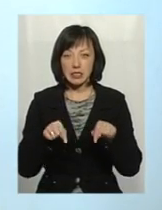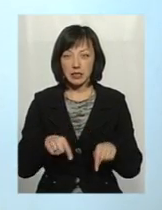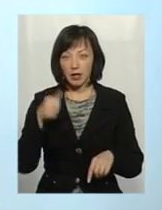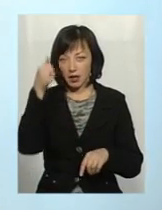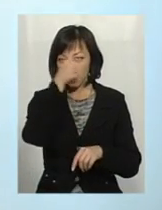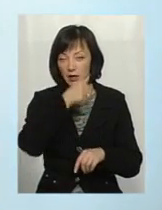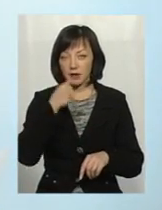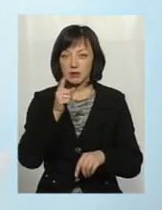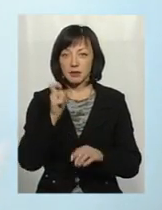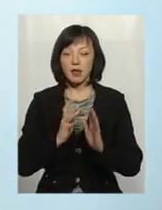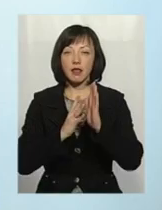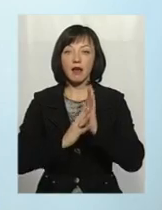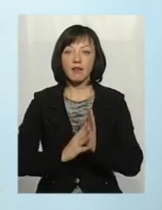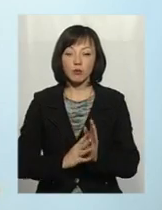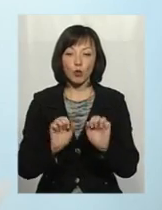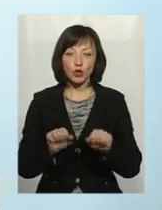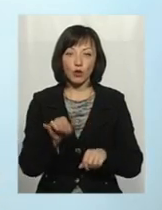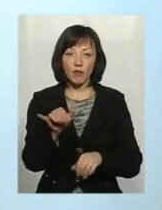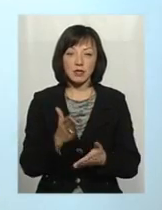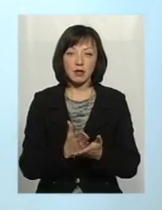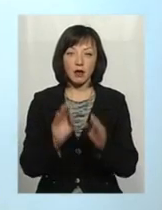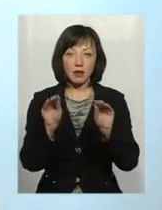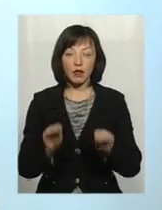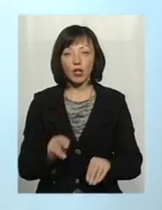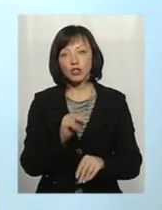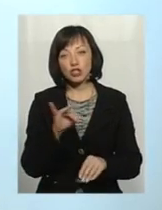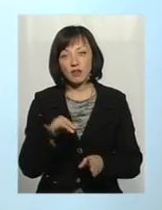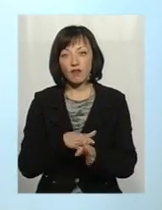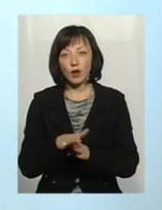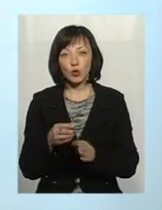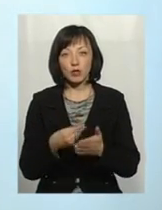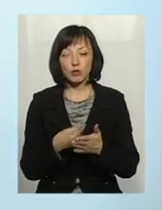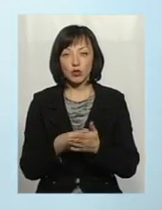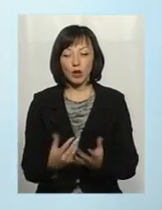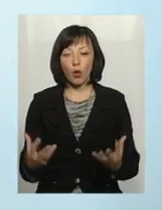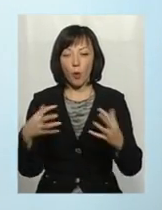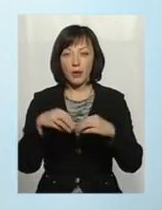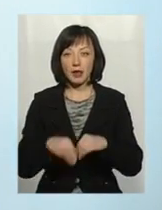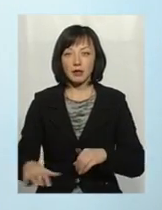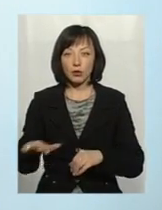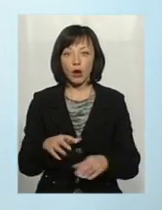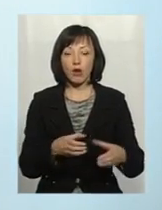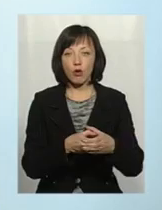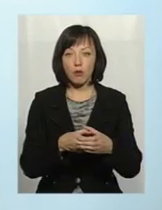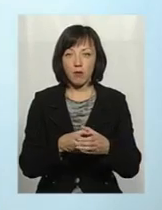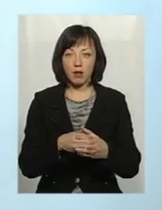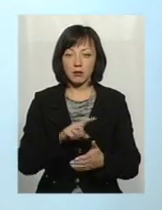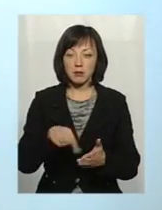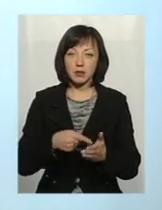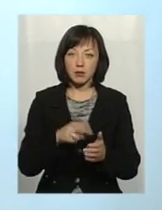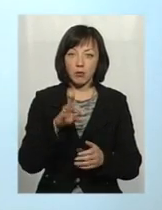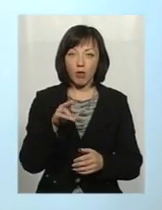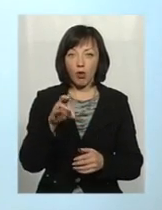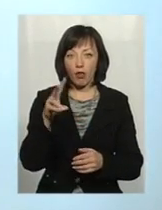місяців, можливо, у вас є дані, чи виконаний бюджет об'єднаної територіальної громади міської Полонської можливо